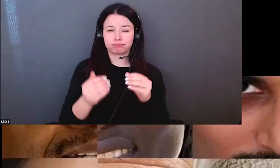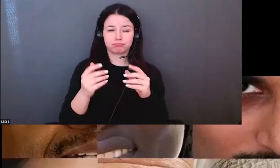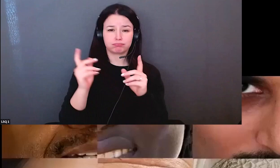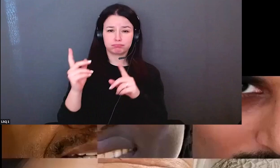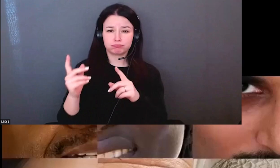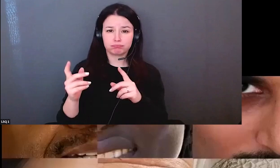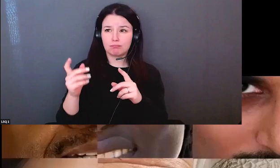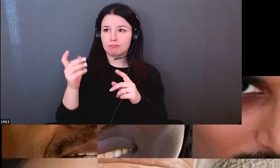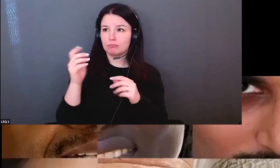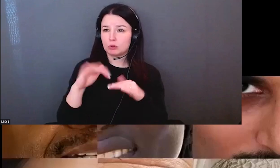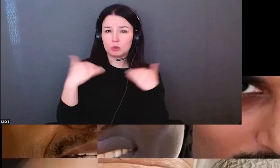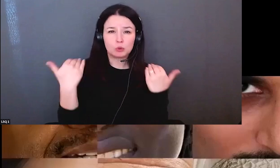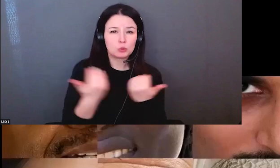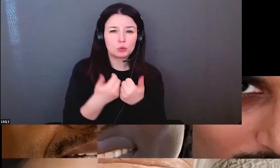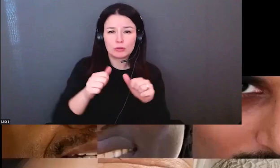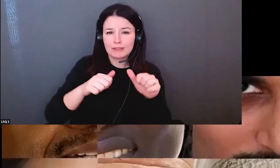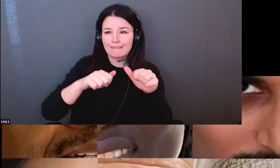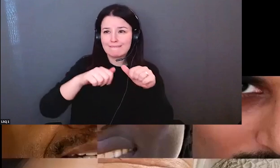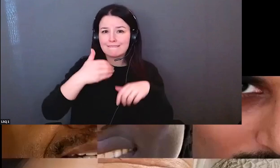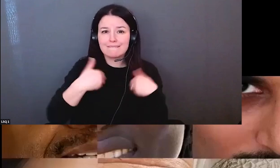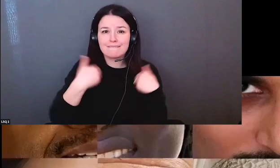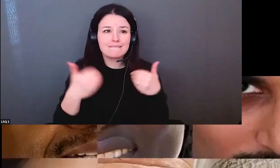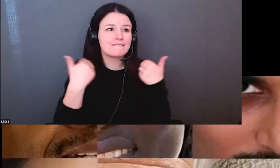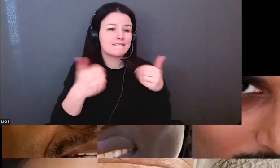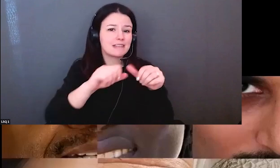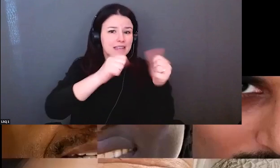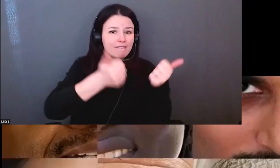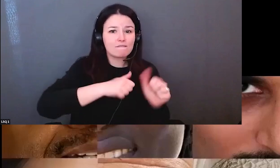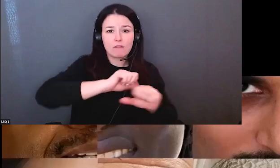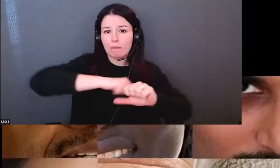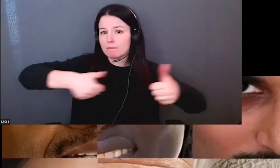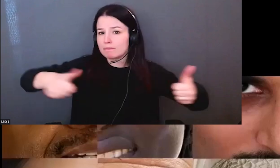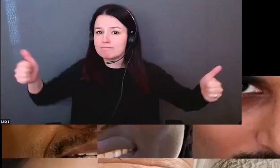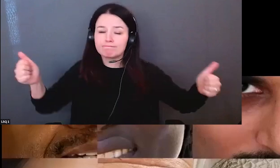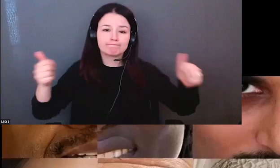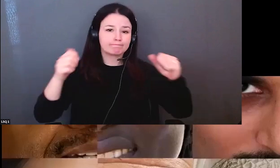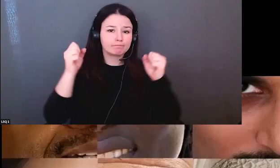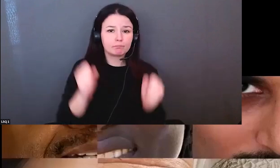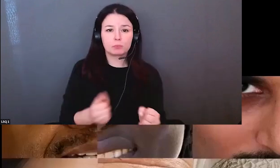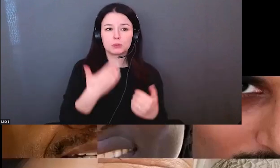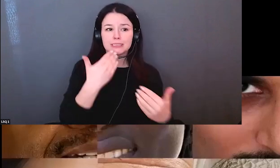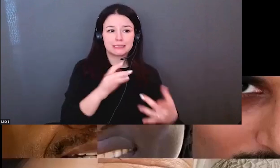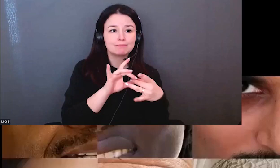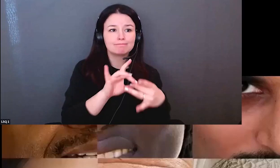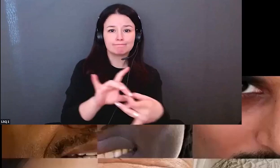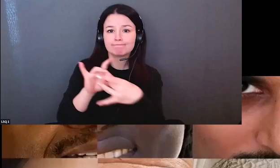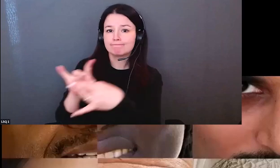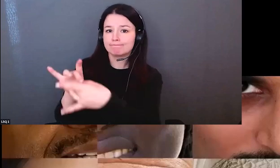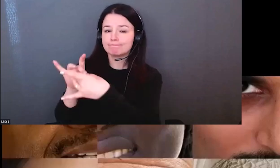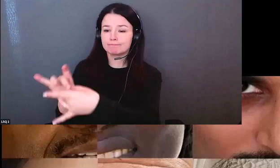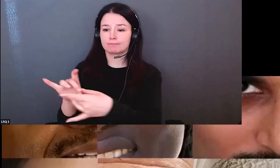du cadeau qui nous a été offert, de la vie qui nous a été offerte.